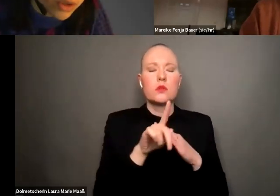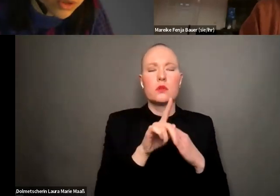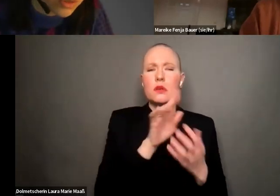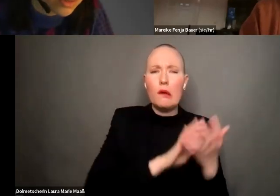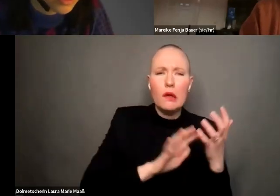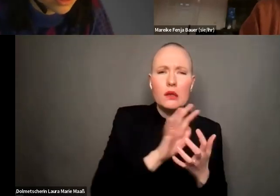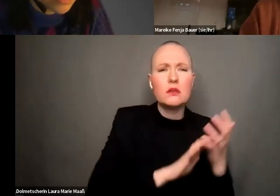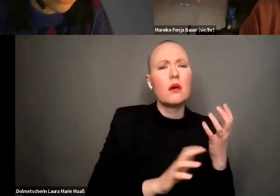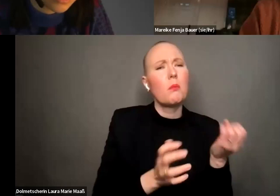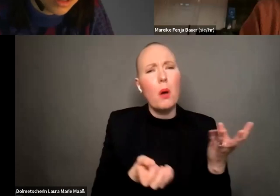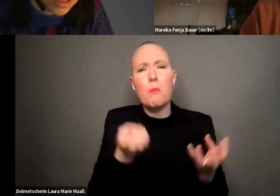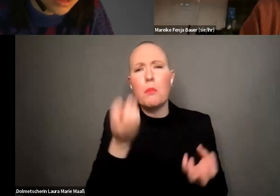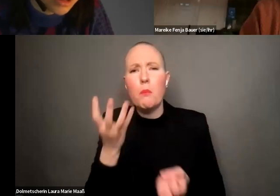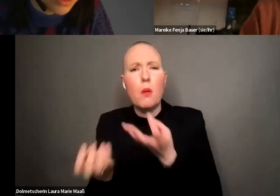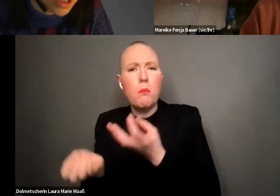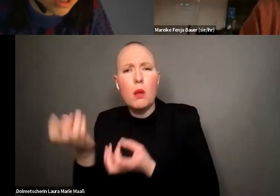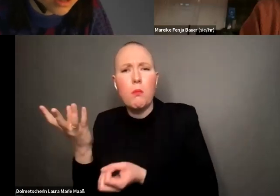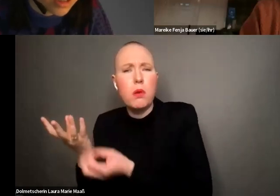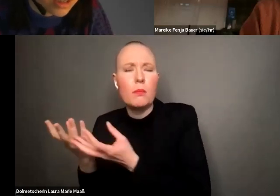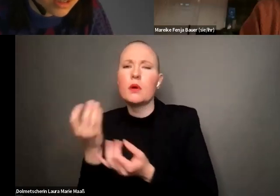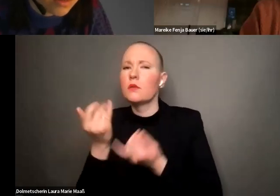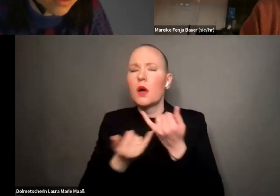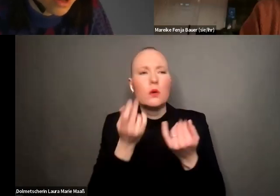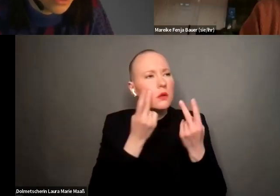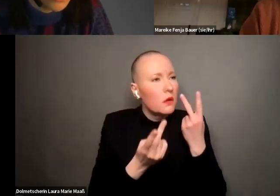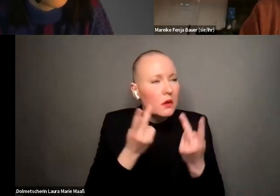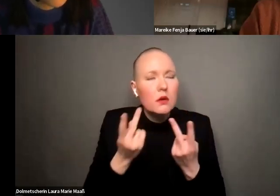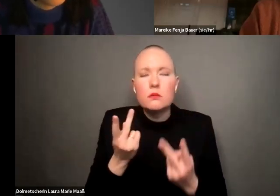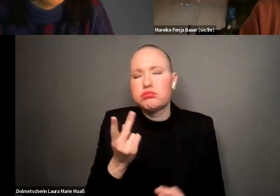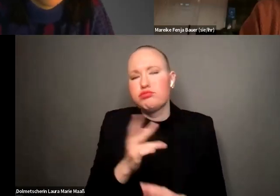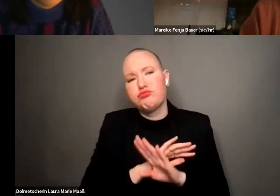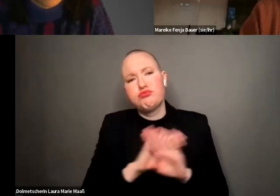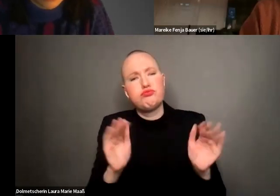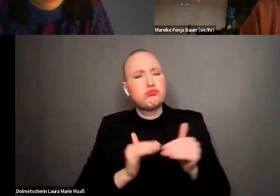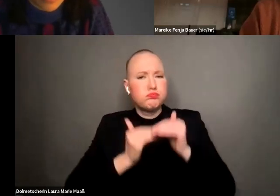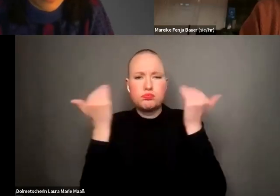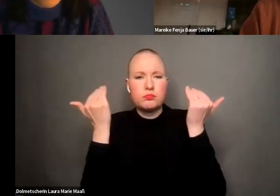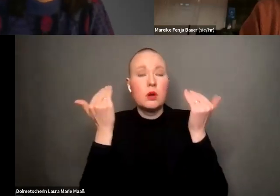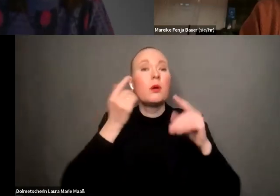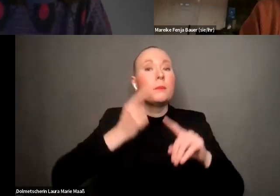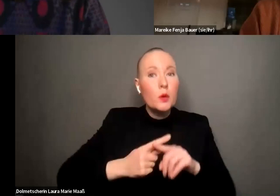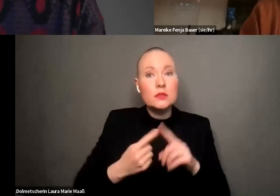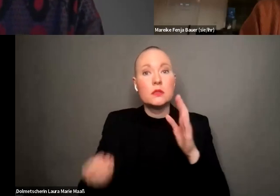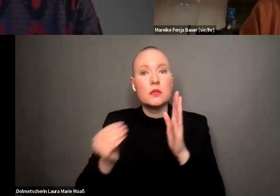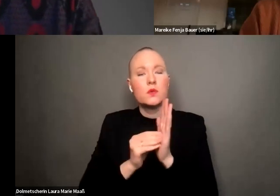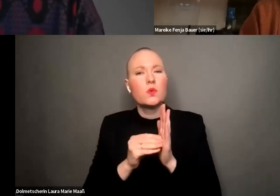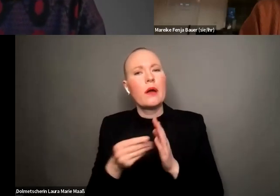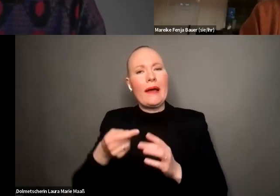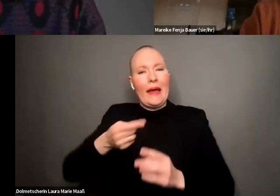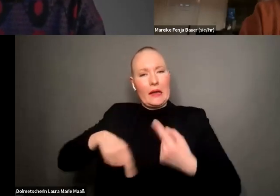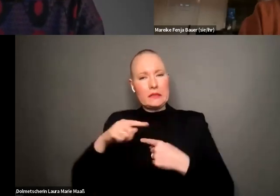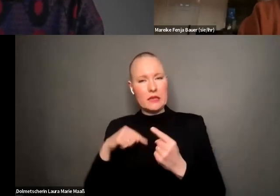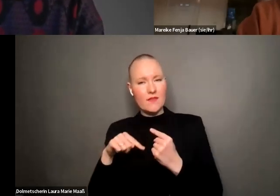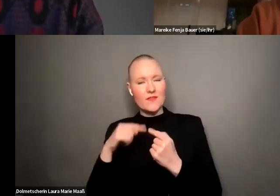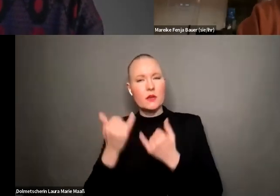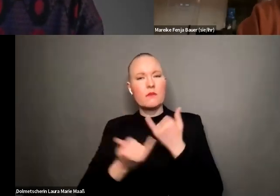befürwortung beziehungsweise idealisierung eines regressiven frauen bild ist sehr spannende frage auch